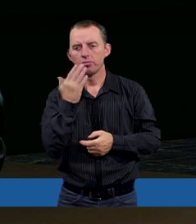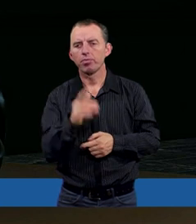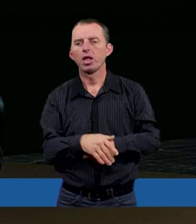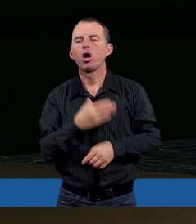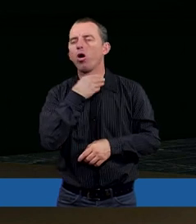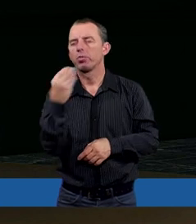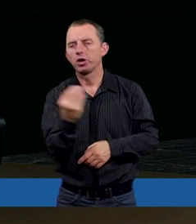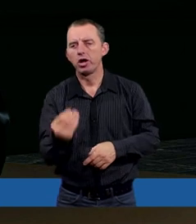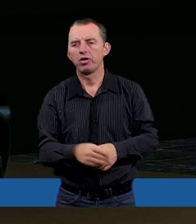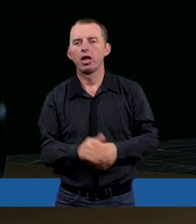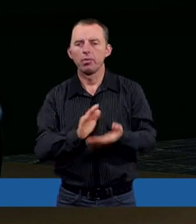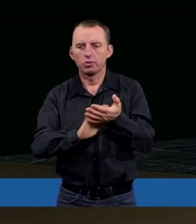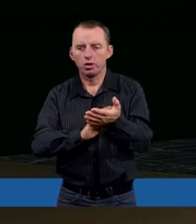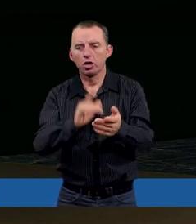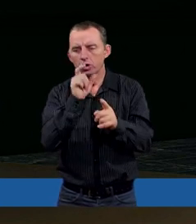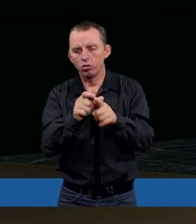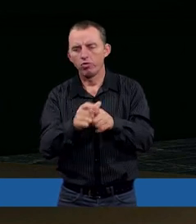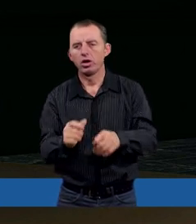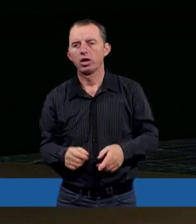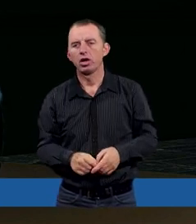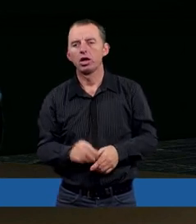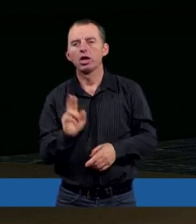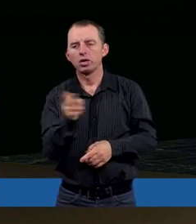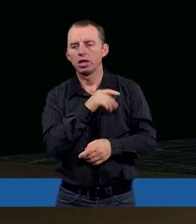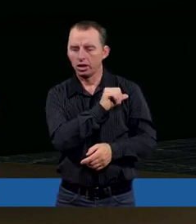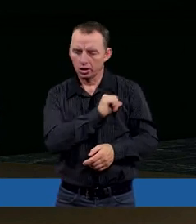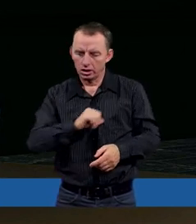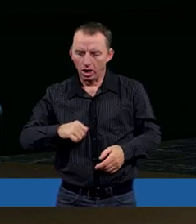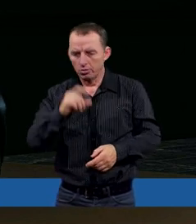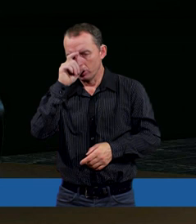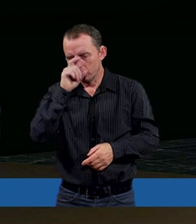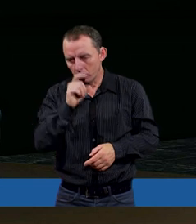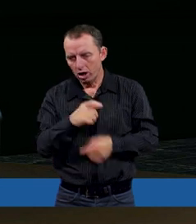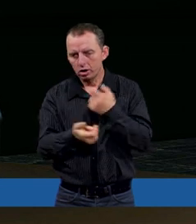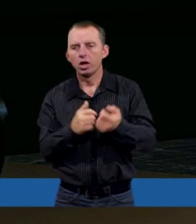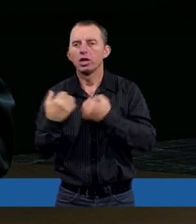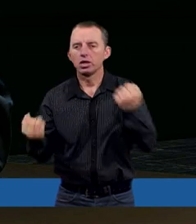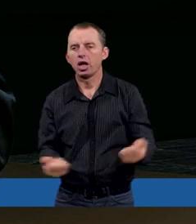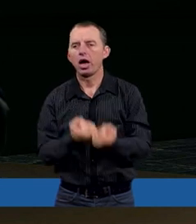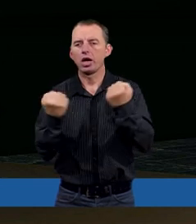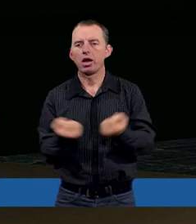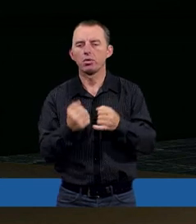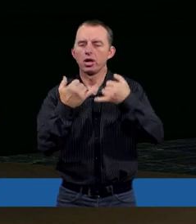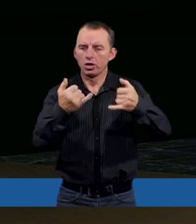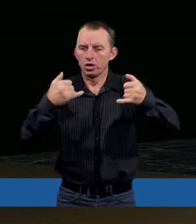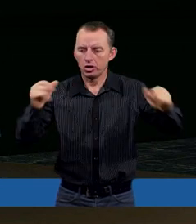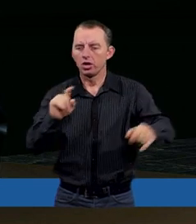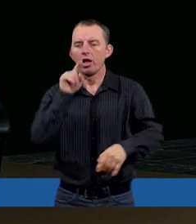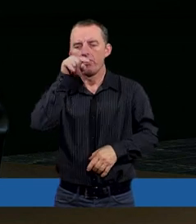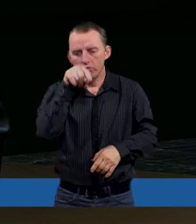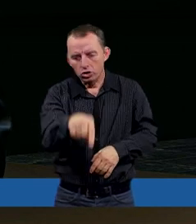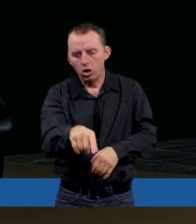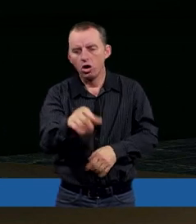obrzydliwe, przepraszam za to słowo, kiedy my sami źle czynimy, a staramy się innych w to